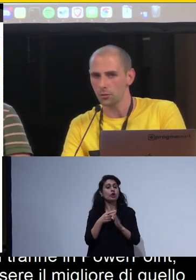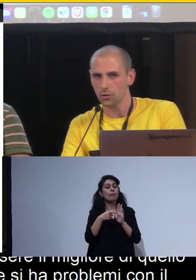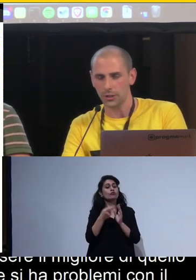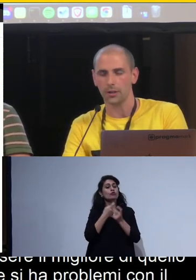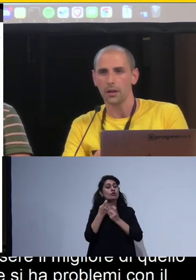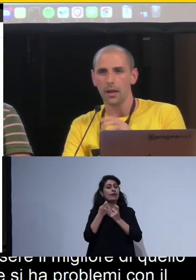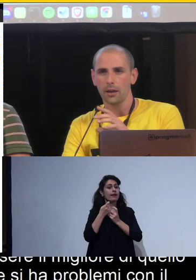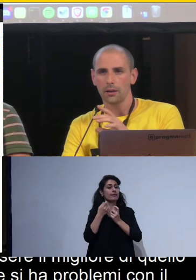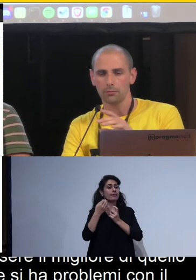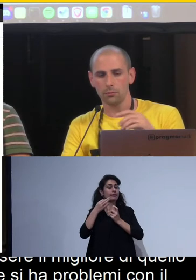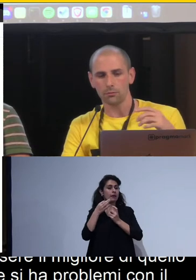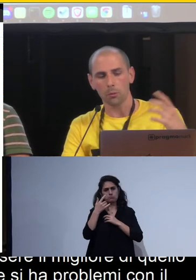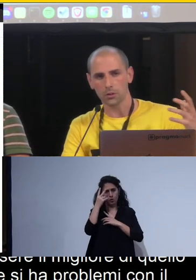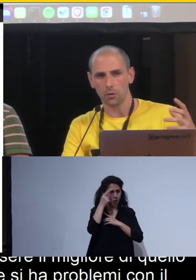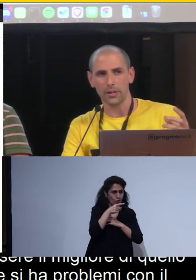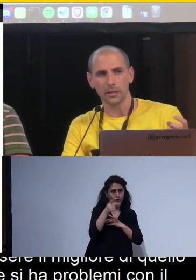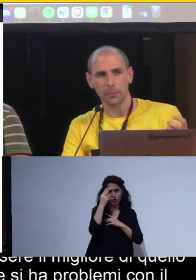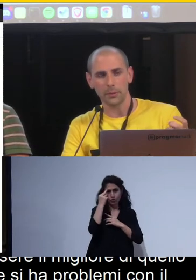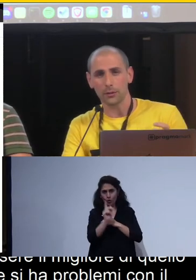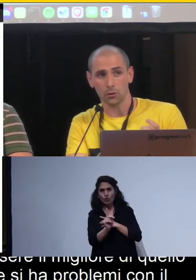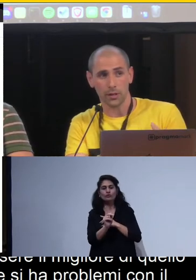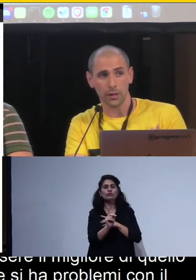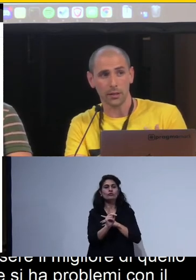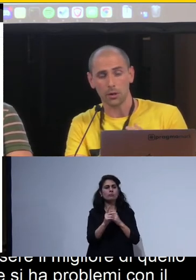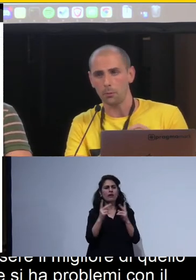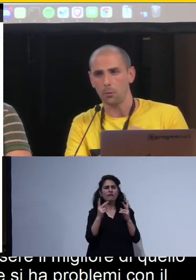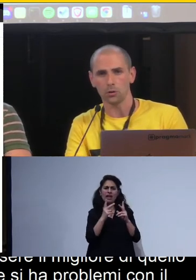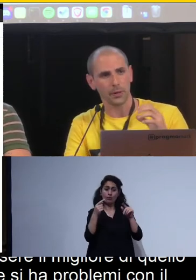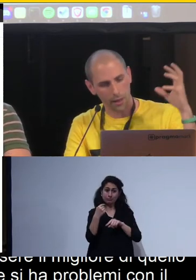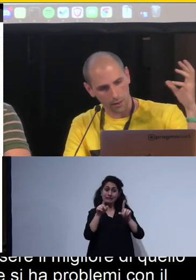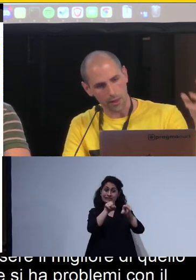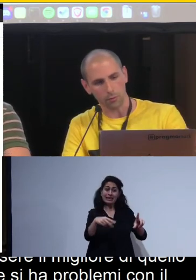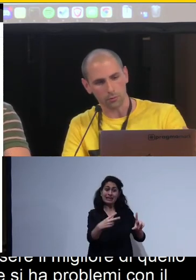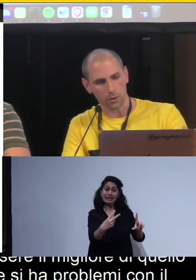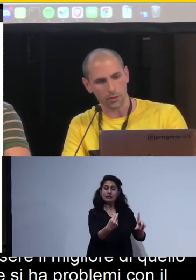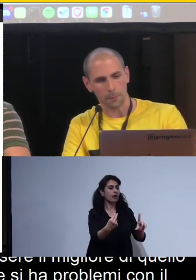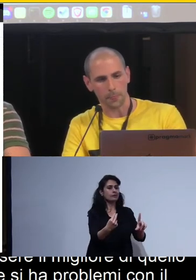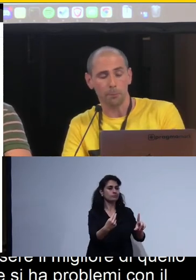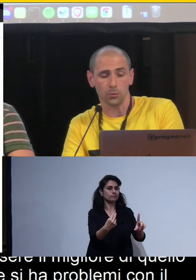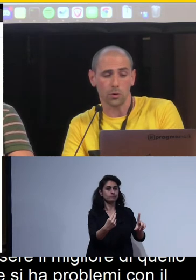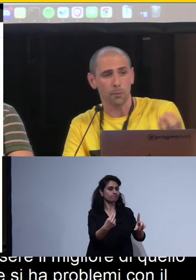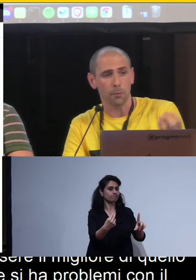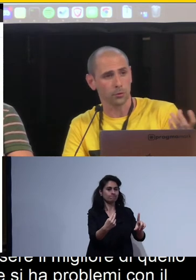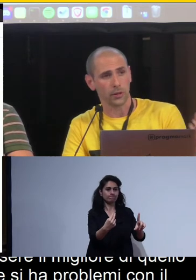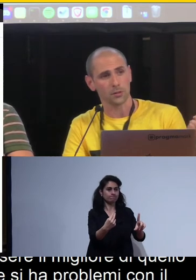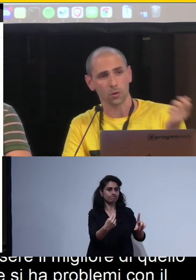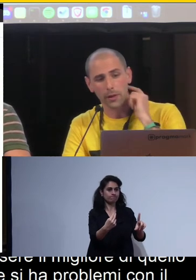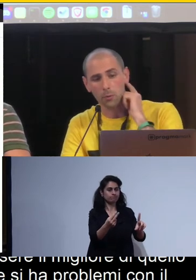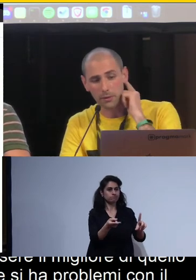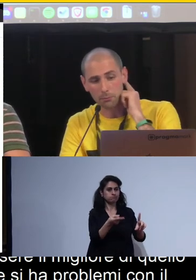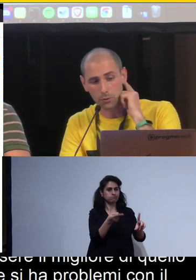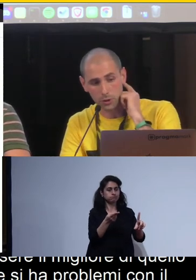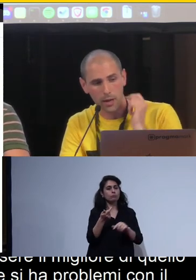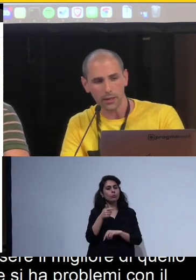o anche se lo conoscete, è qualcosa che non viene interpretato dallo screen reader in qualche modo, perché è un, appunto, è molto grezzo